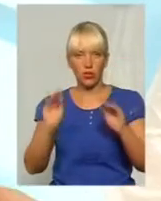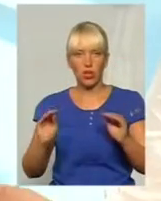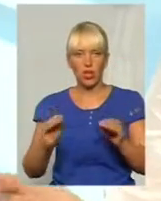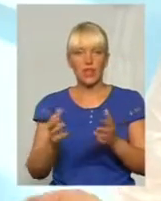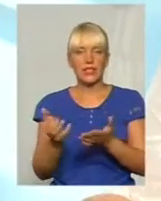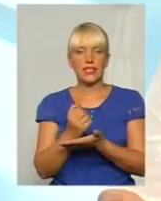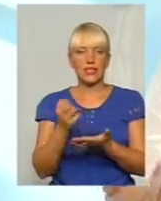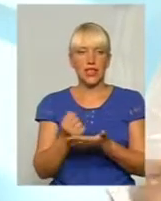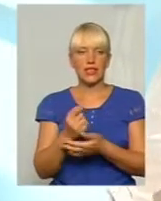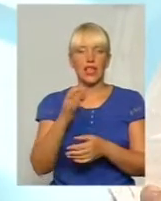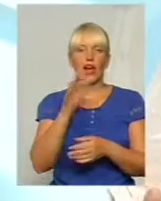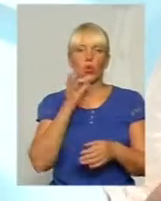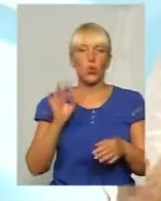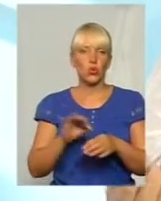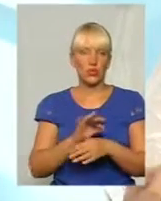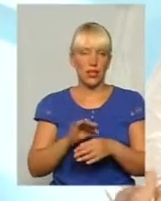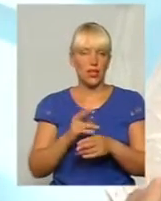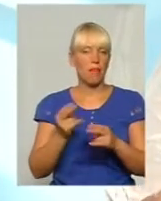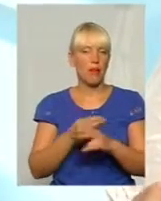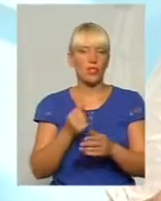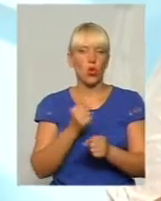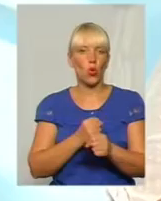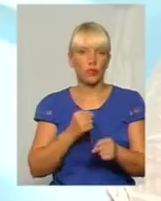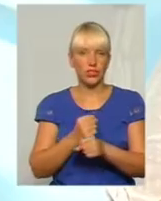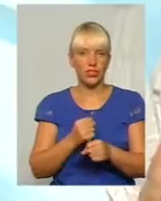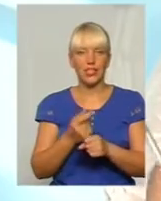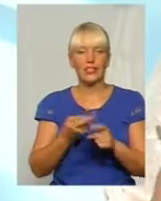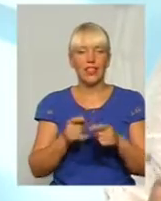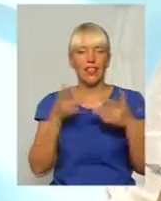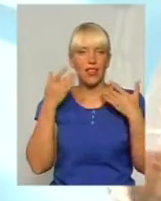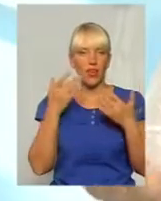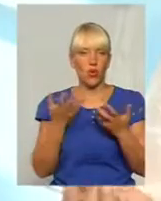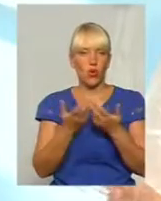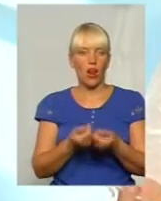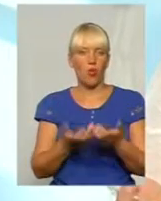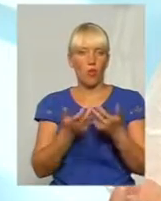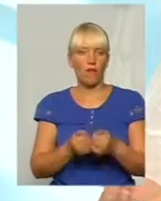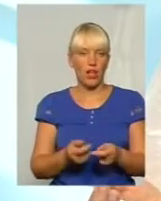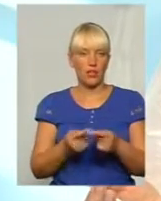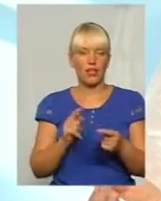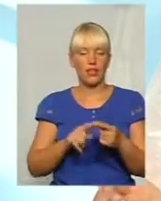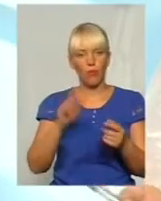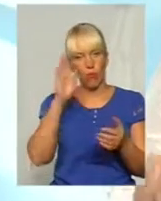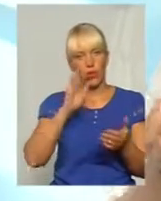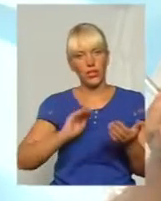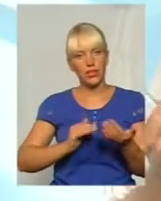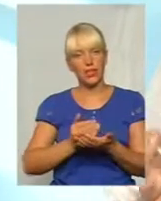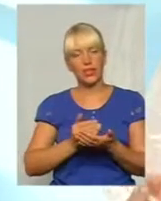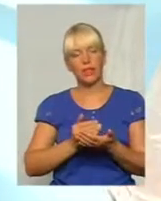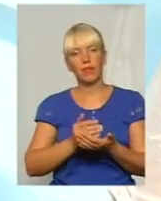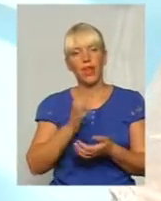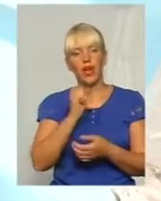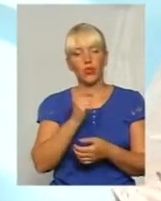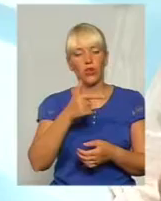деколи безробітні. Це дуже легко рахується. І, до речі, колись в політика Анатолія Гриценка був прекрасний